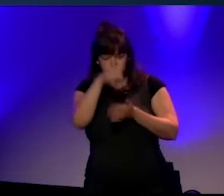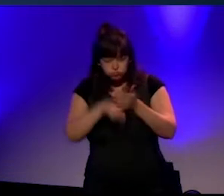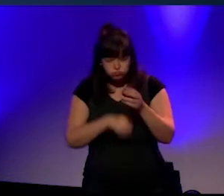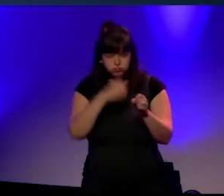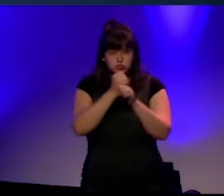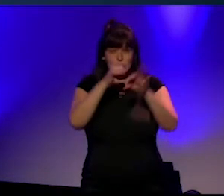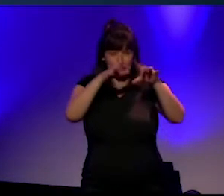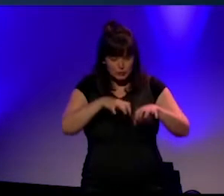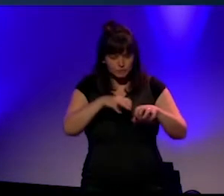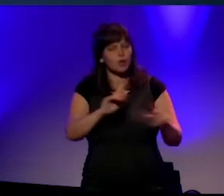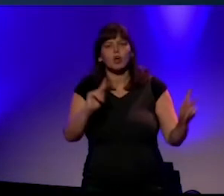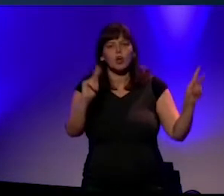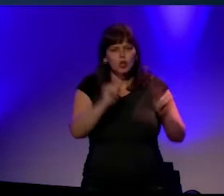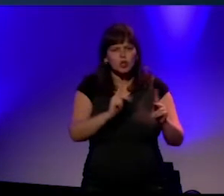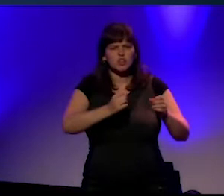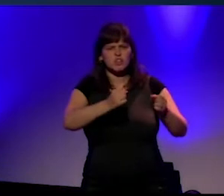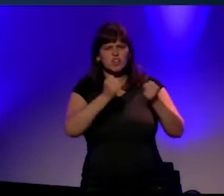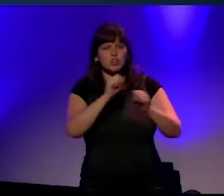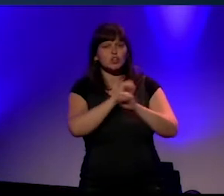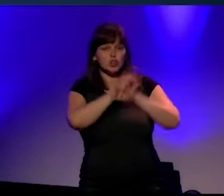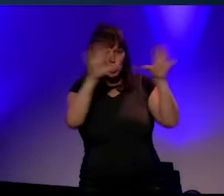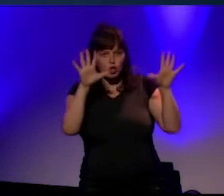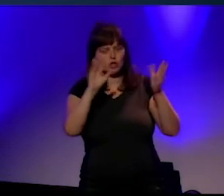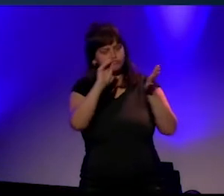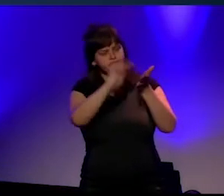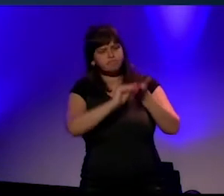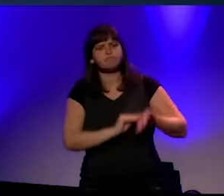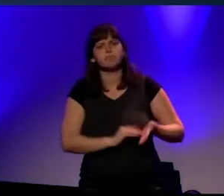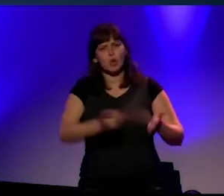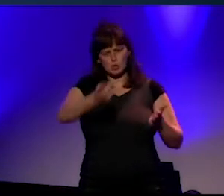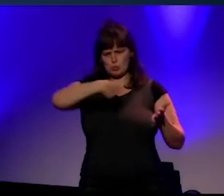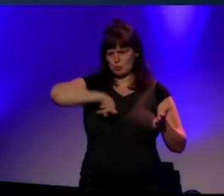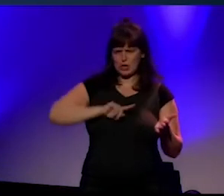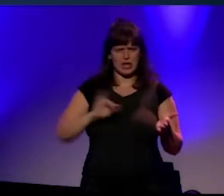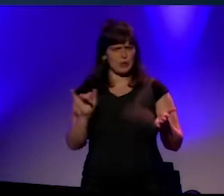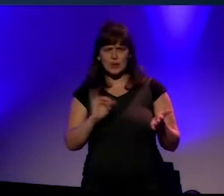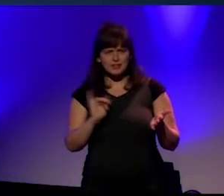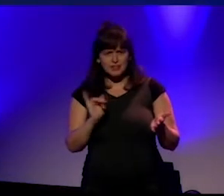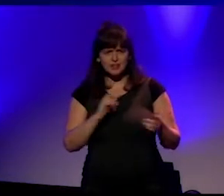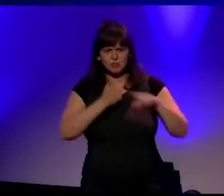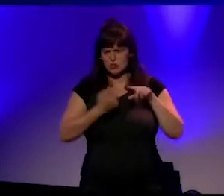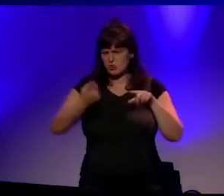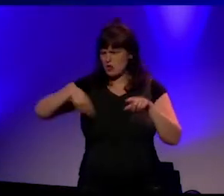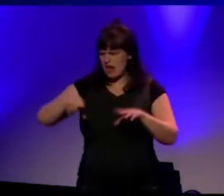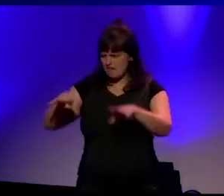Kort, krachtig, duidelijk, formulerend waar we voor staan en wat we niet aanvaarden.